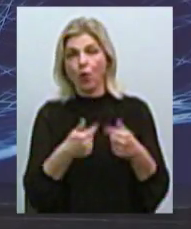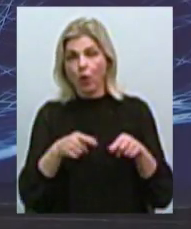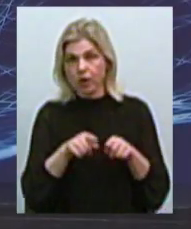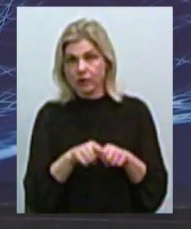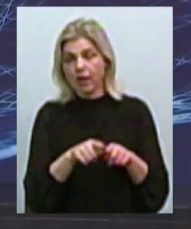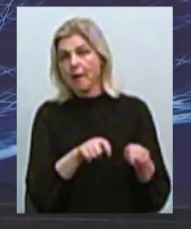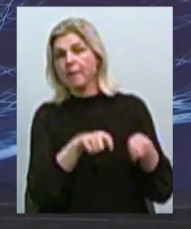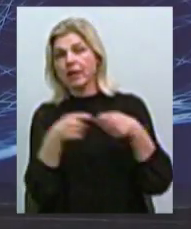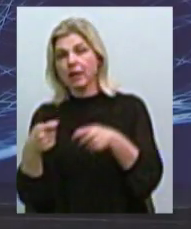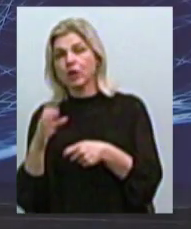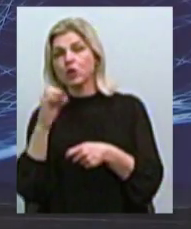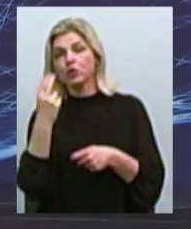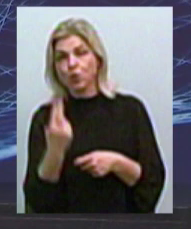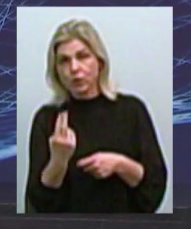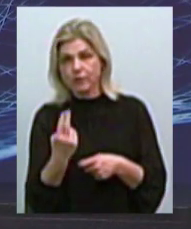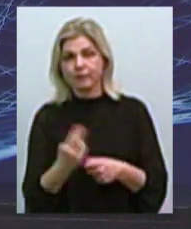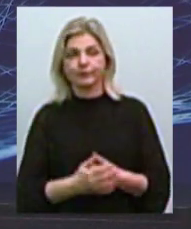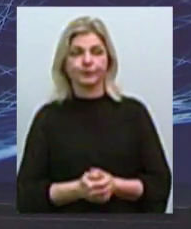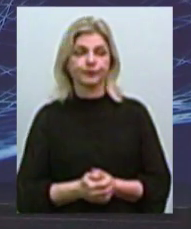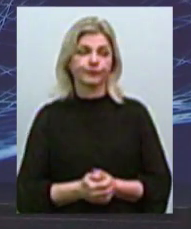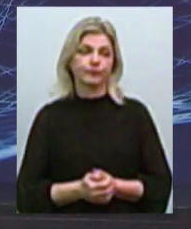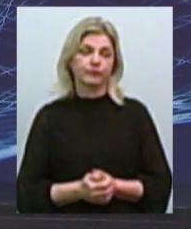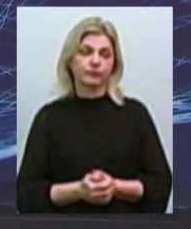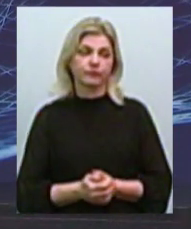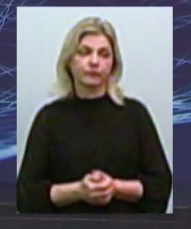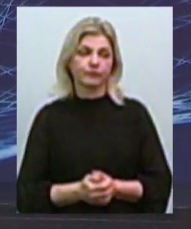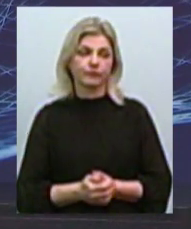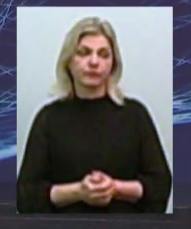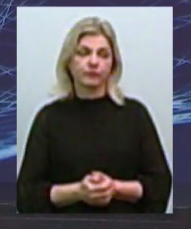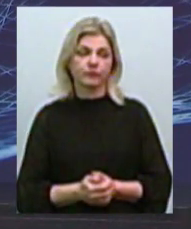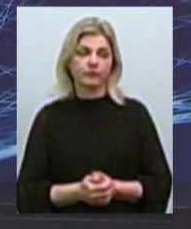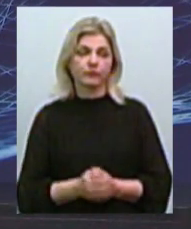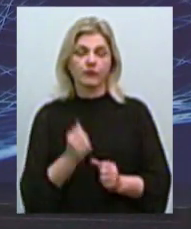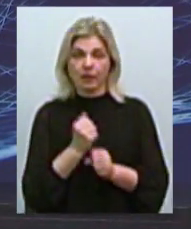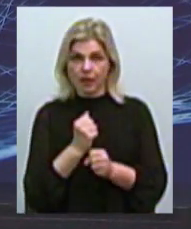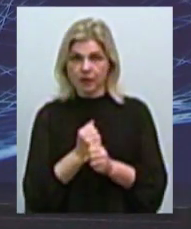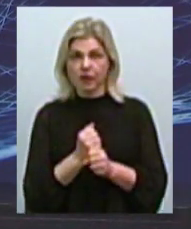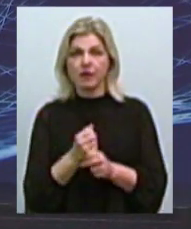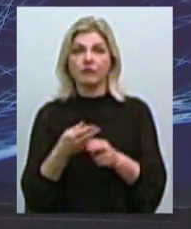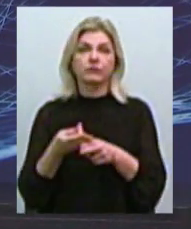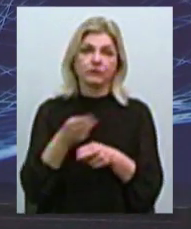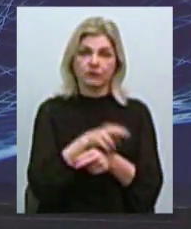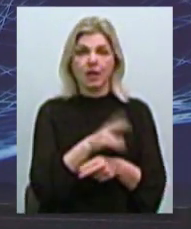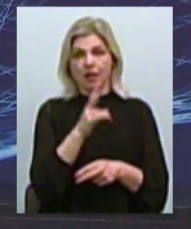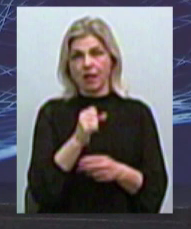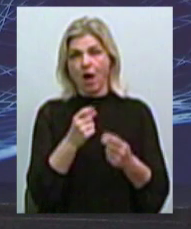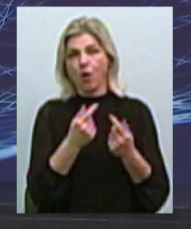соцзащиту с суммами начисленних льгот, начисляє перечислення денег на